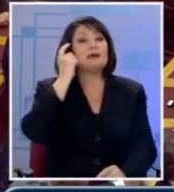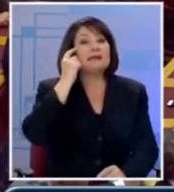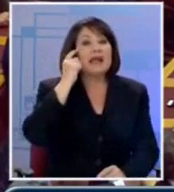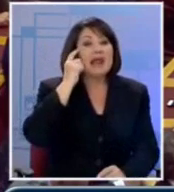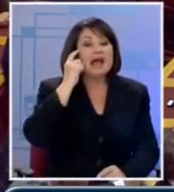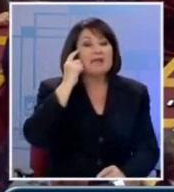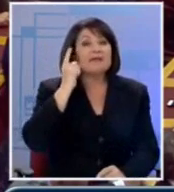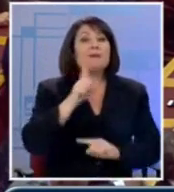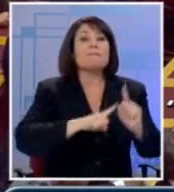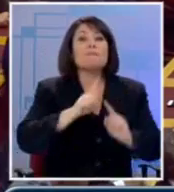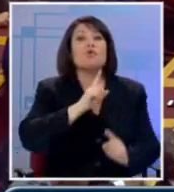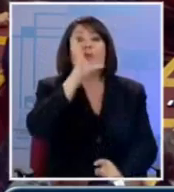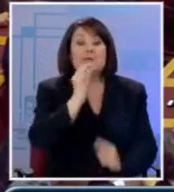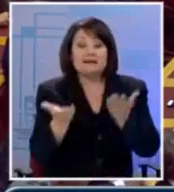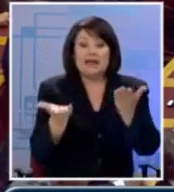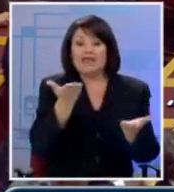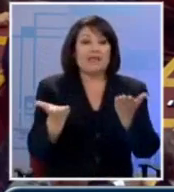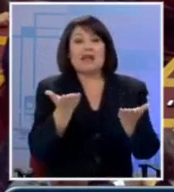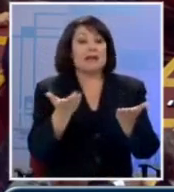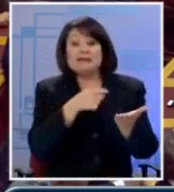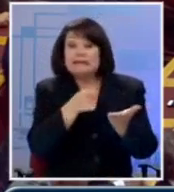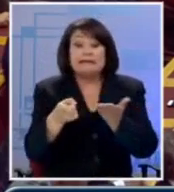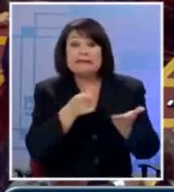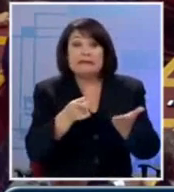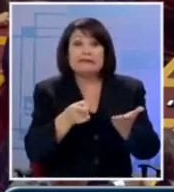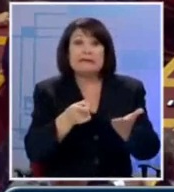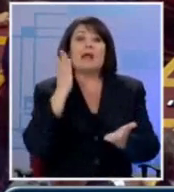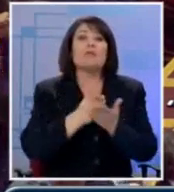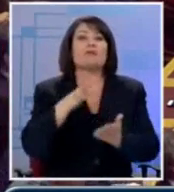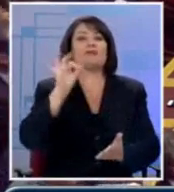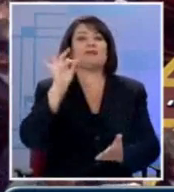ποιο είναι το πραγματικό δίλημα και ποια είναι η εθνική επιλογή.